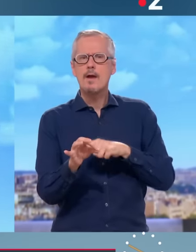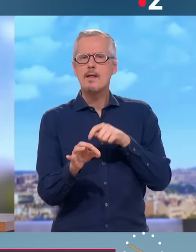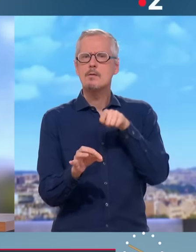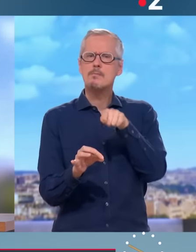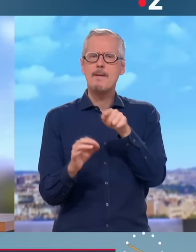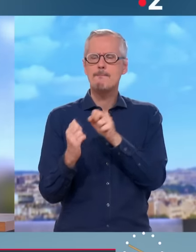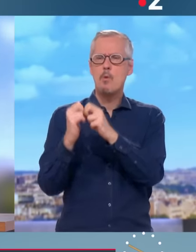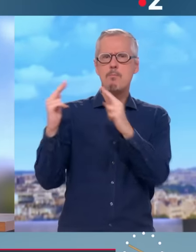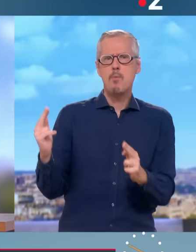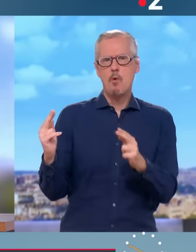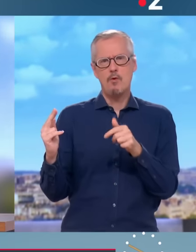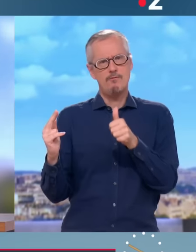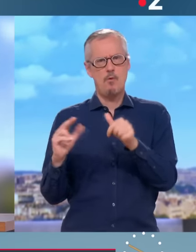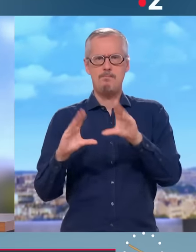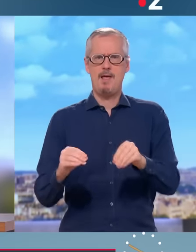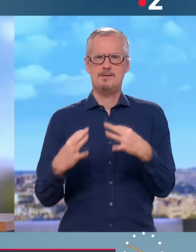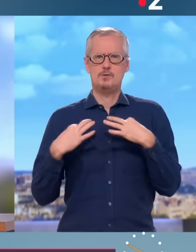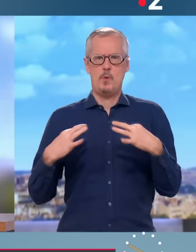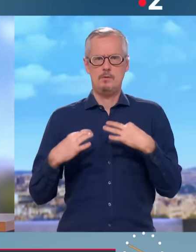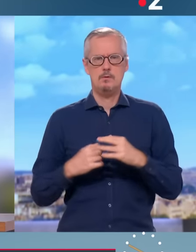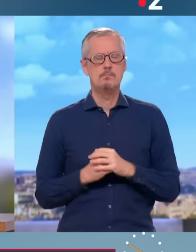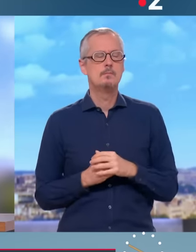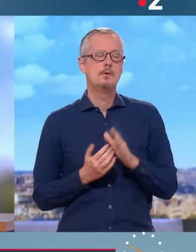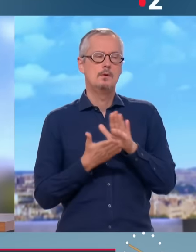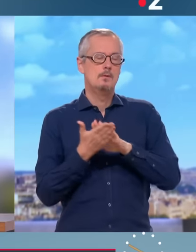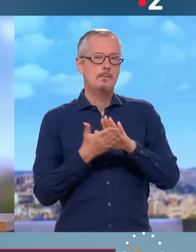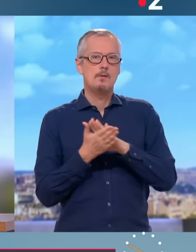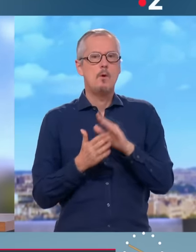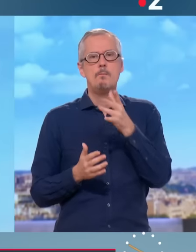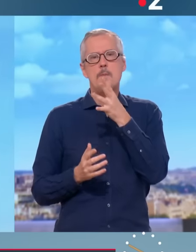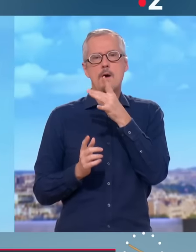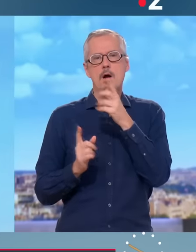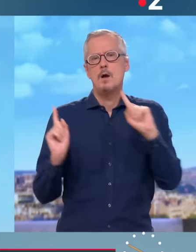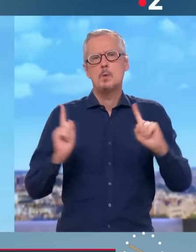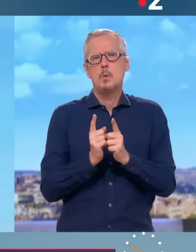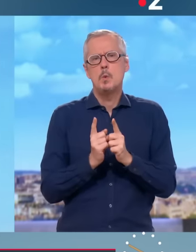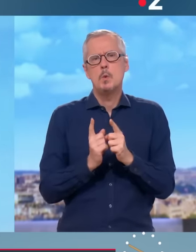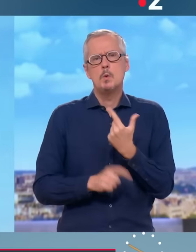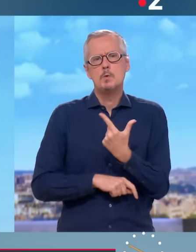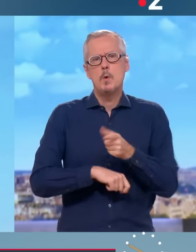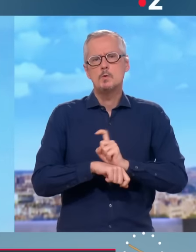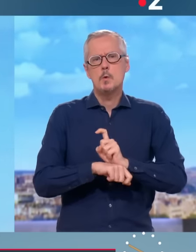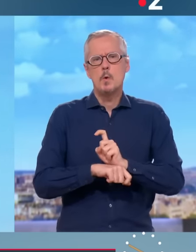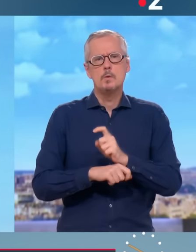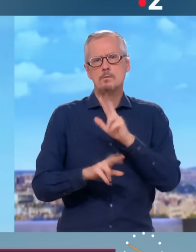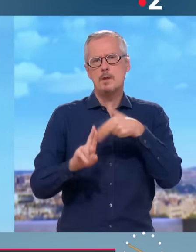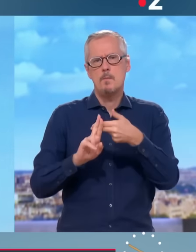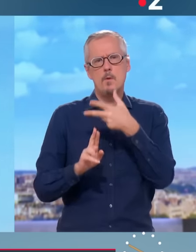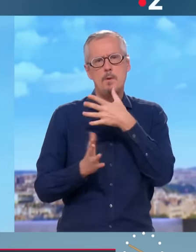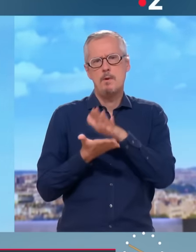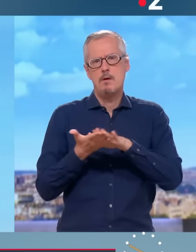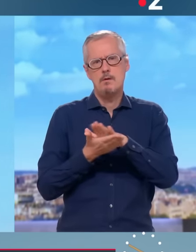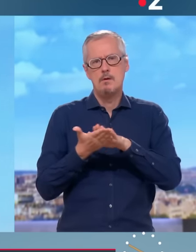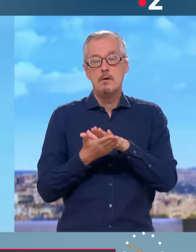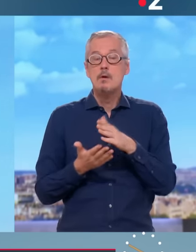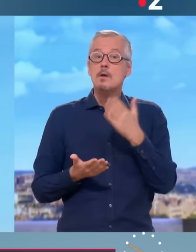? Est-ce qu'il faut faire évoluer la position française ? à la va-vite en deux secondes sur ce sujet-là. Et je pense que s'il avait des choses à